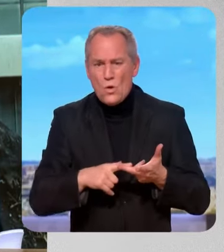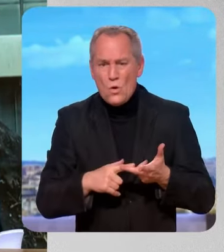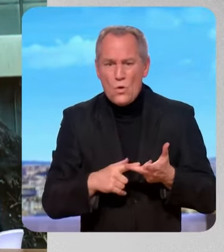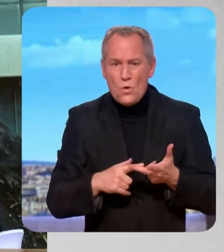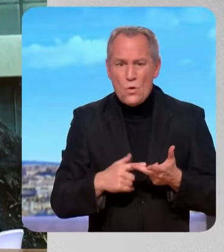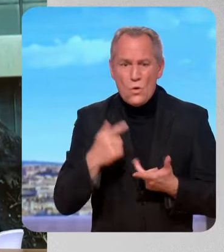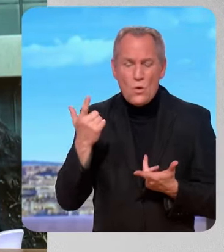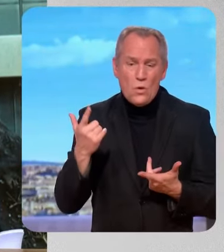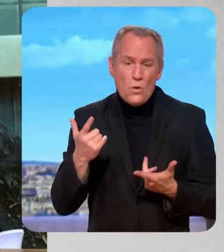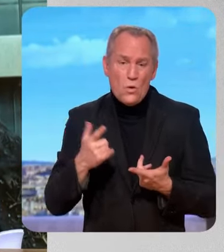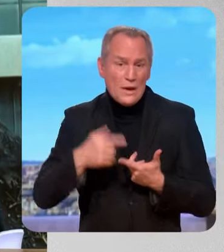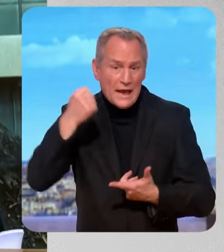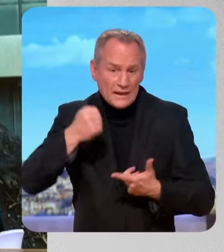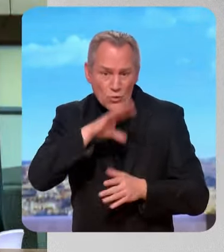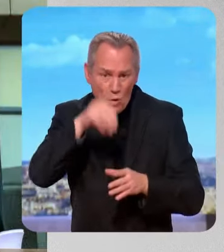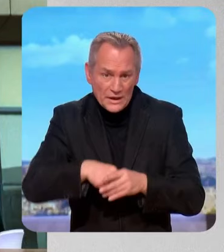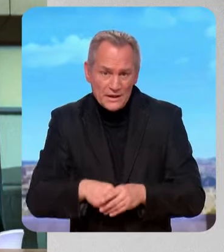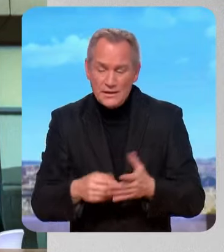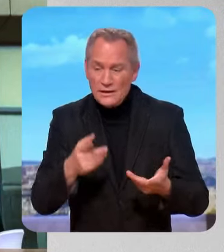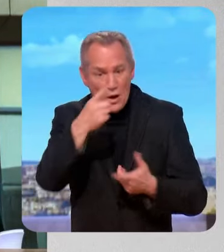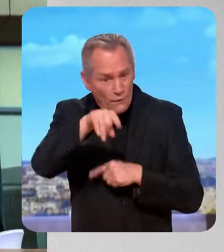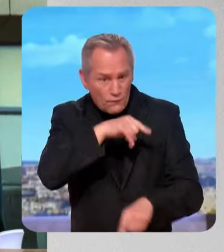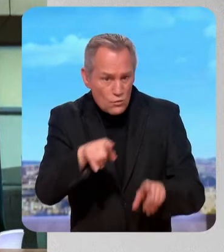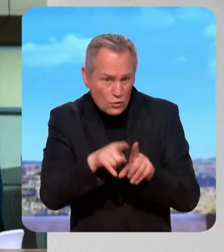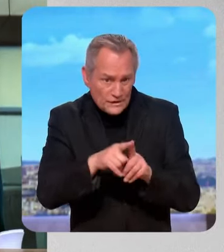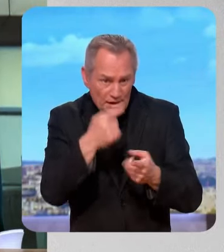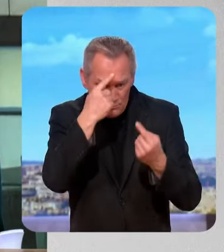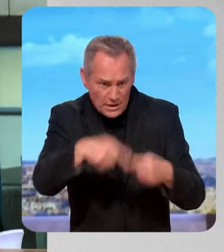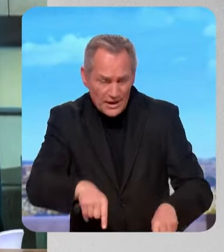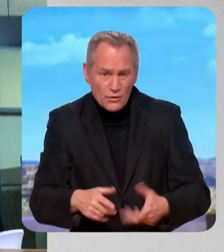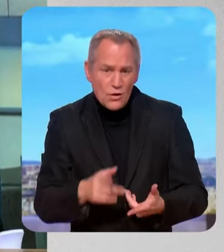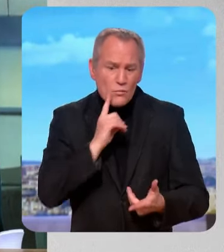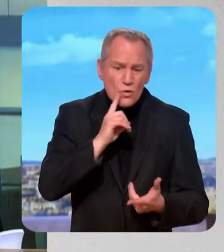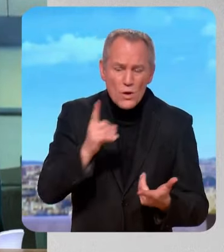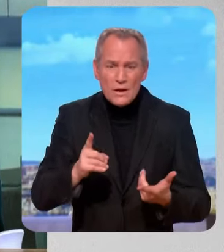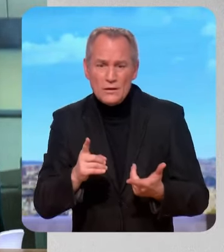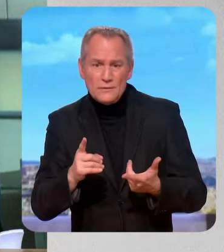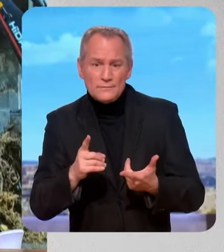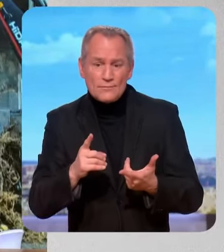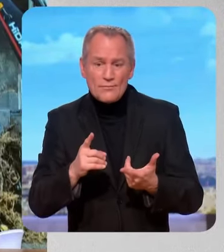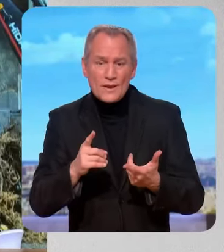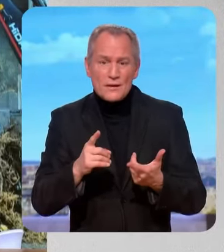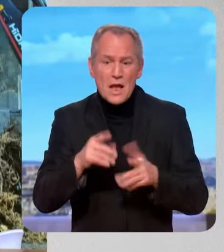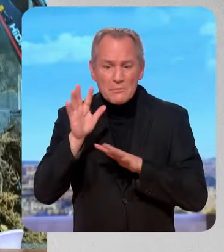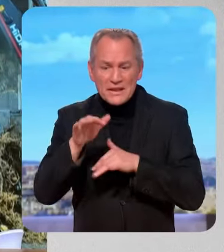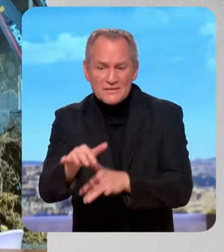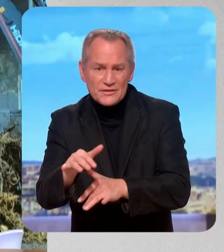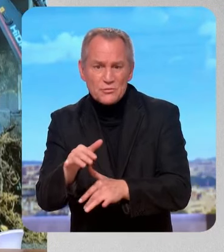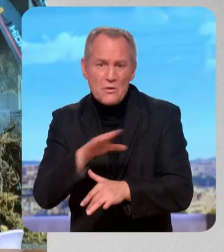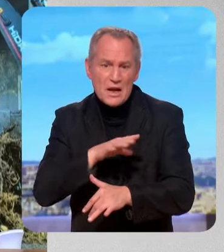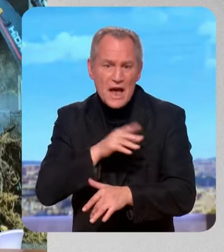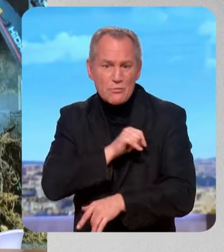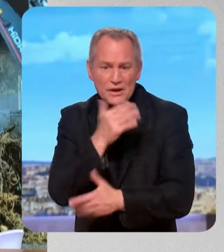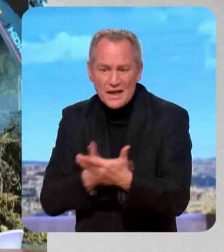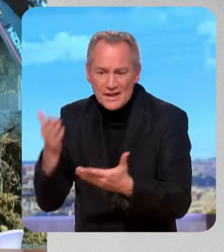'interviennent pas. Est-ce que vous aussi vous dénoncez, comme beaucoup à gauche, ce deux poids, mesures, en gros les bons et les mauvais manifestants ? Je